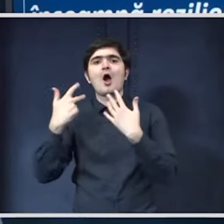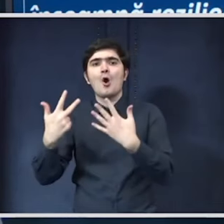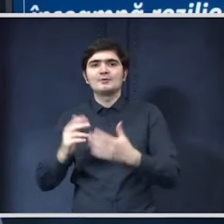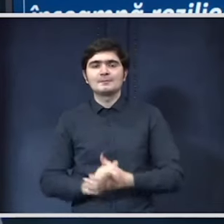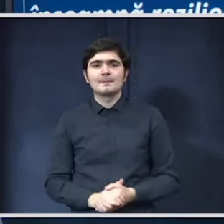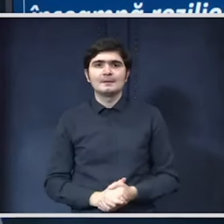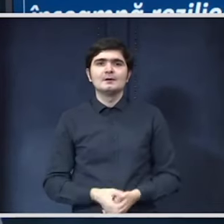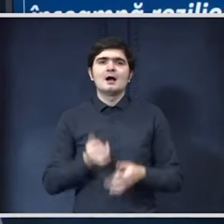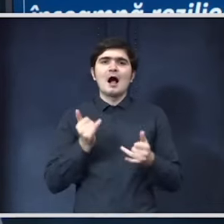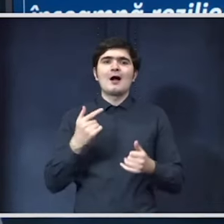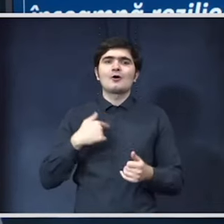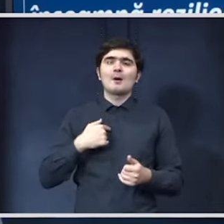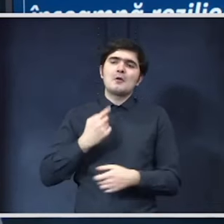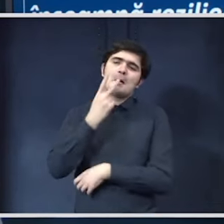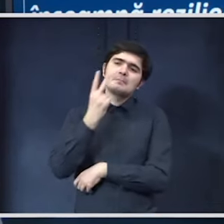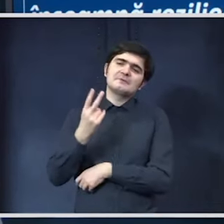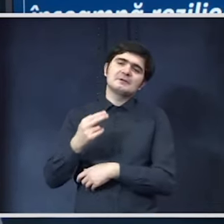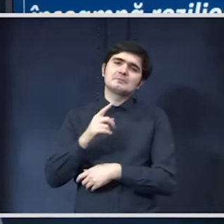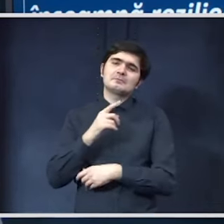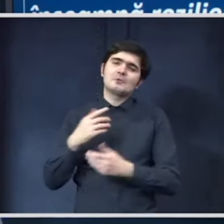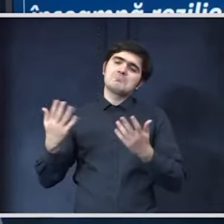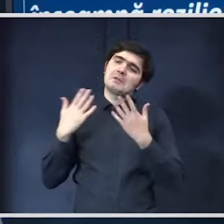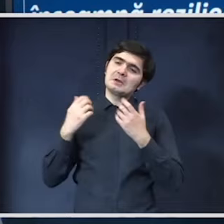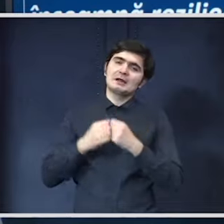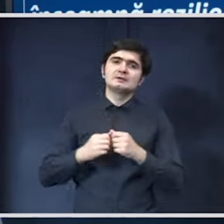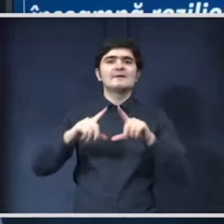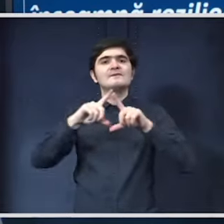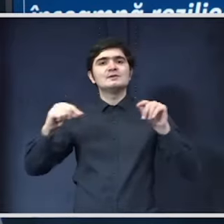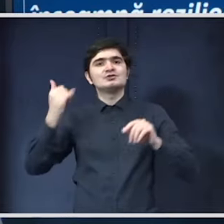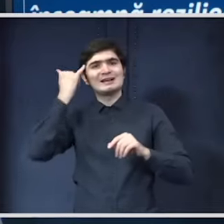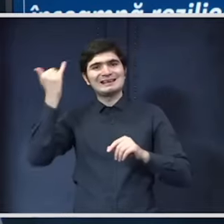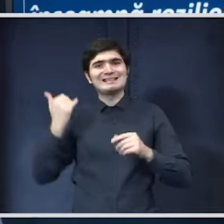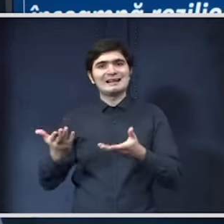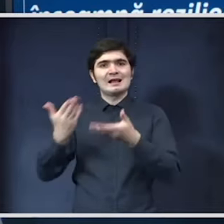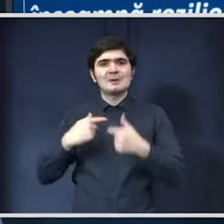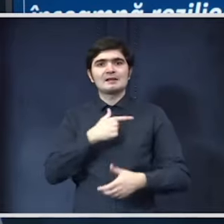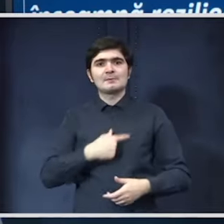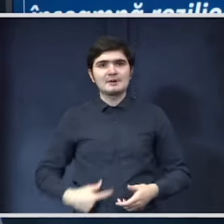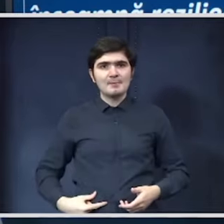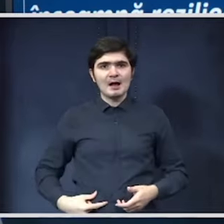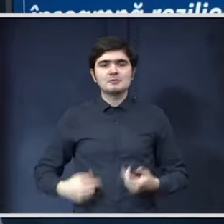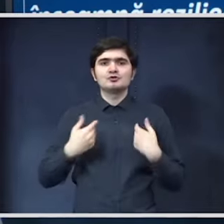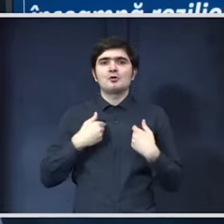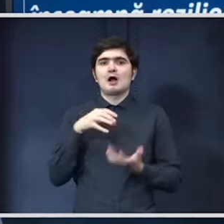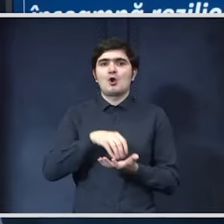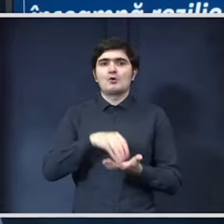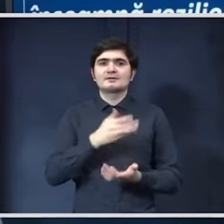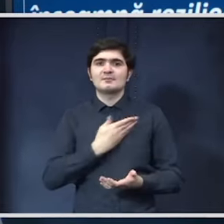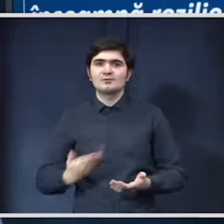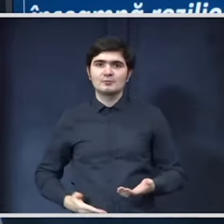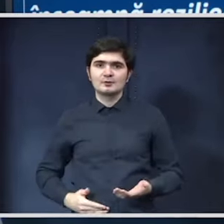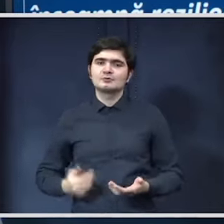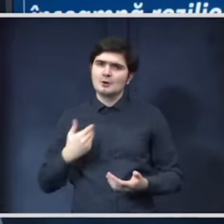Acum eu am primit cu admirație fișele de idei trimise de acești primari chiar ca locuitor al Bucureștiului chiar am